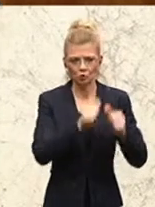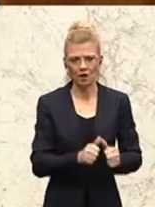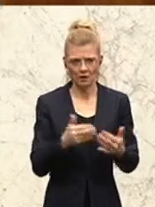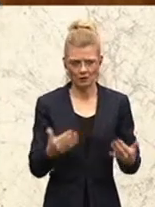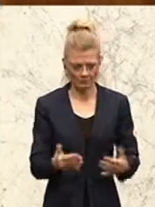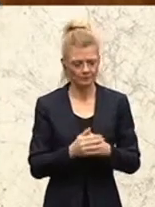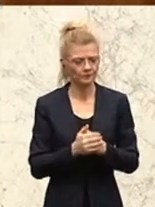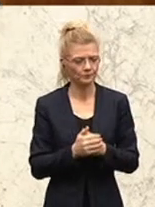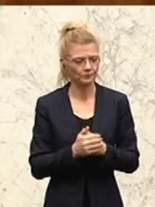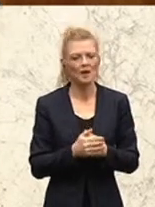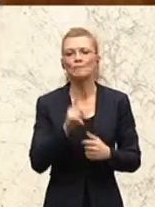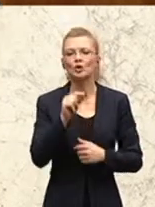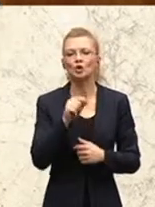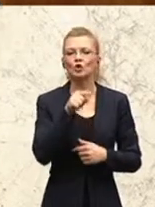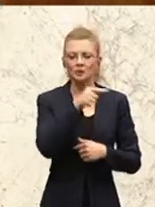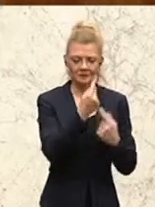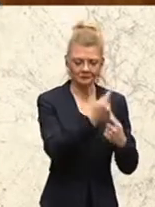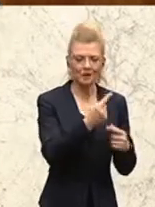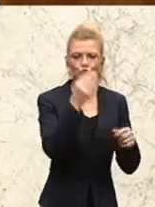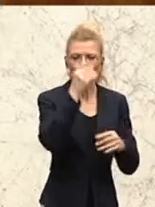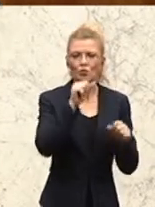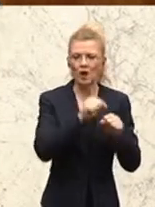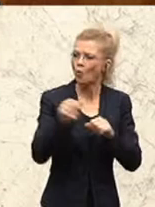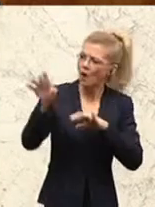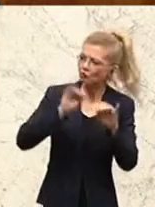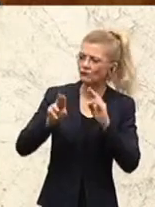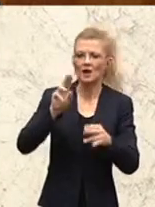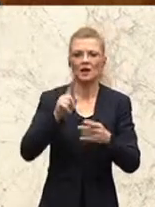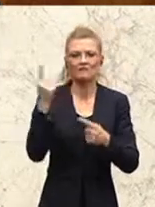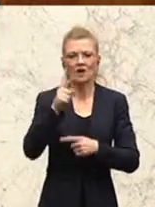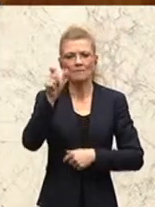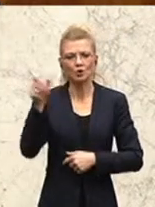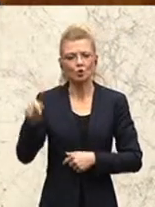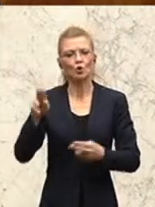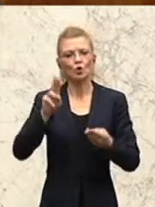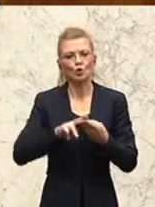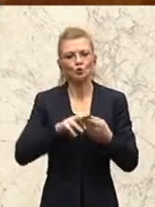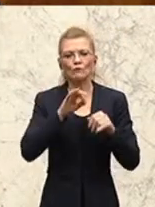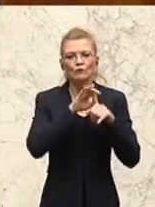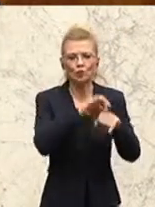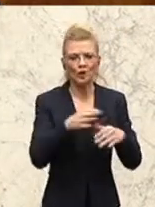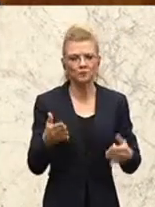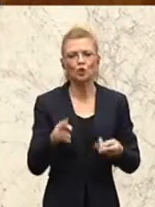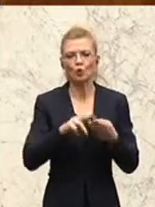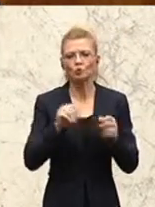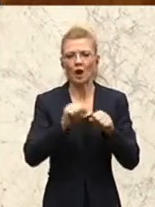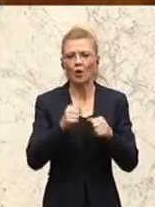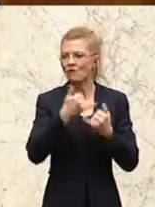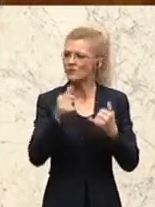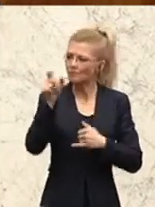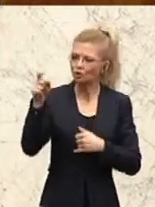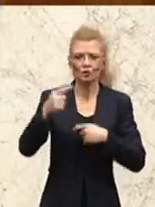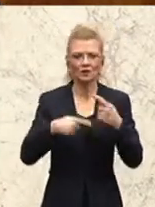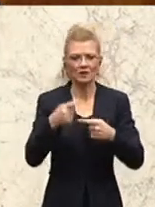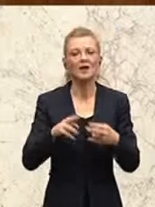dass dort natürlich auch die Auswahl und die Führung des Personals erfolgt, auch die Personalentwicklung erfolgt. Und ja, es gibt ein Bekenntnis